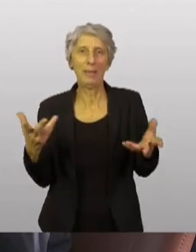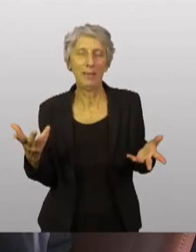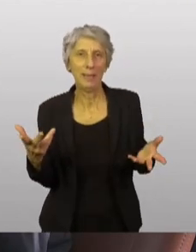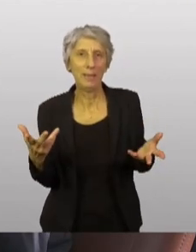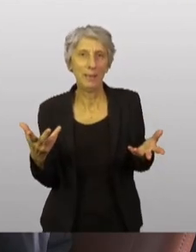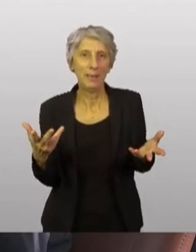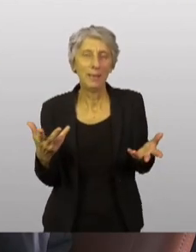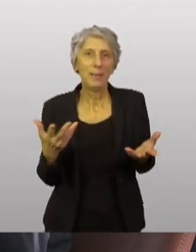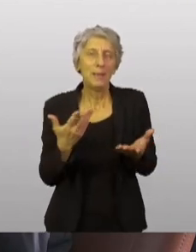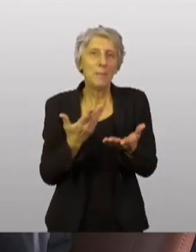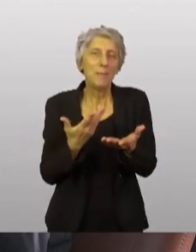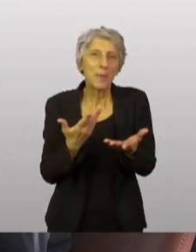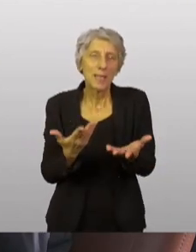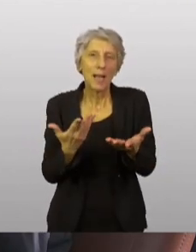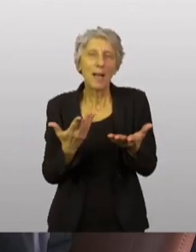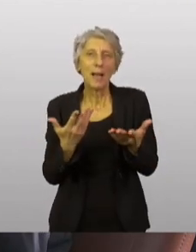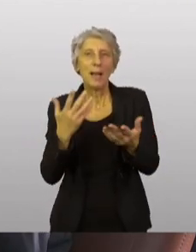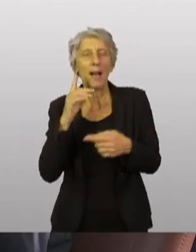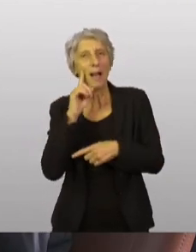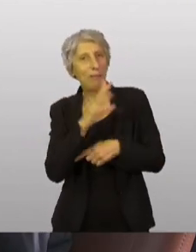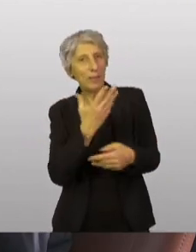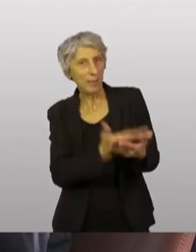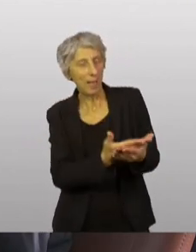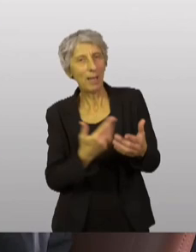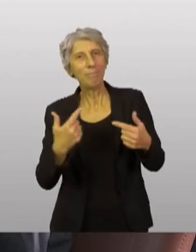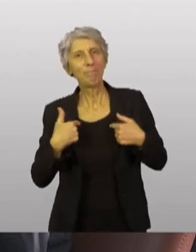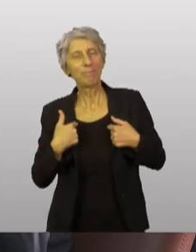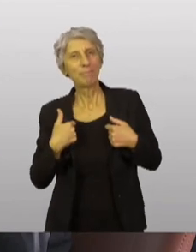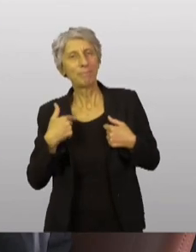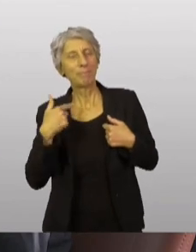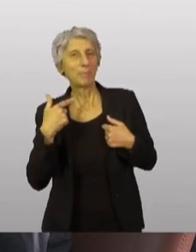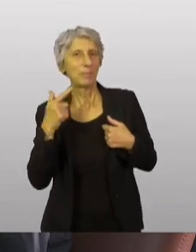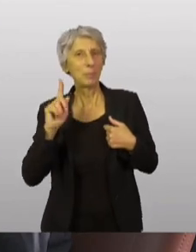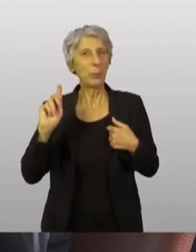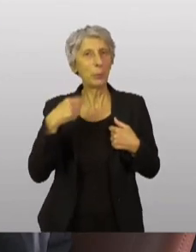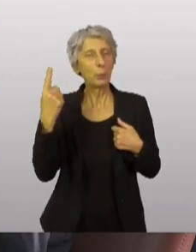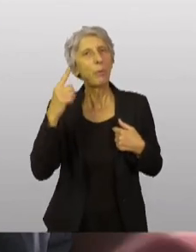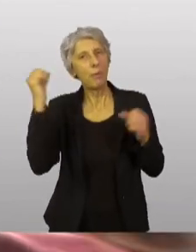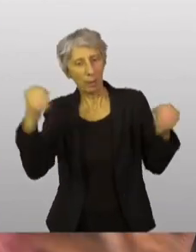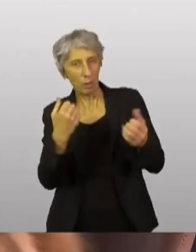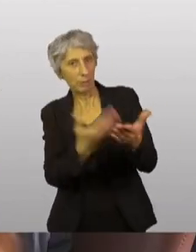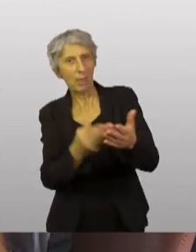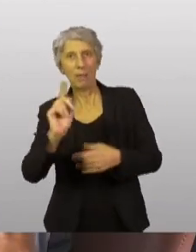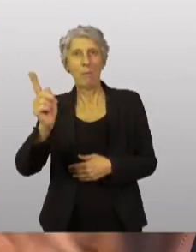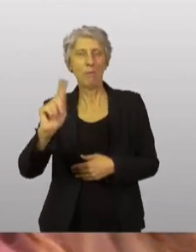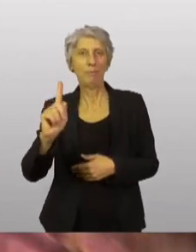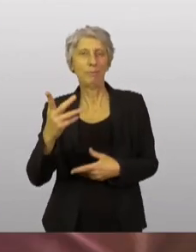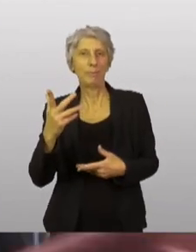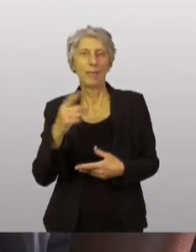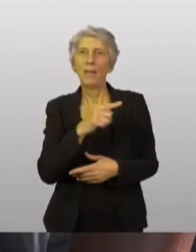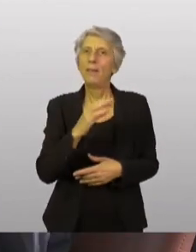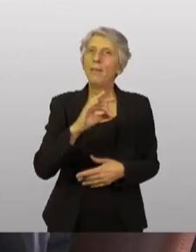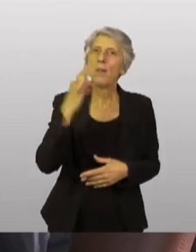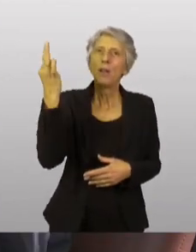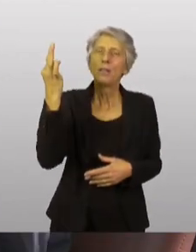Et cette position n'est pas forcément, notre position n'est pas soutenue par tous les alliés. La France